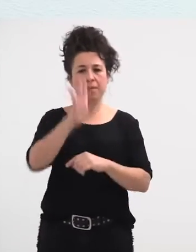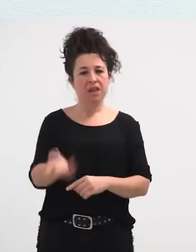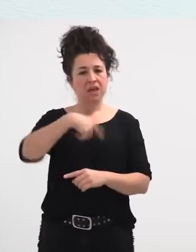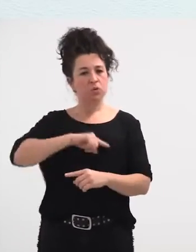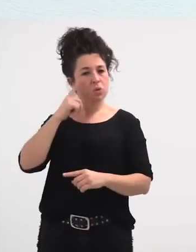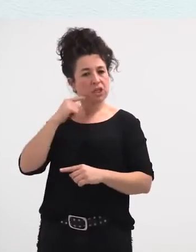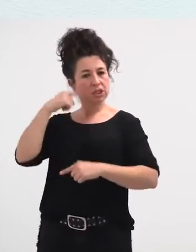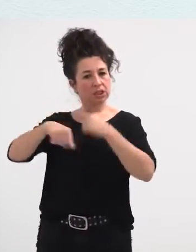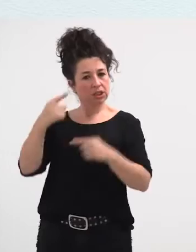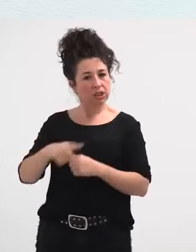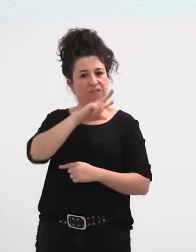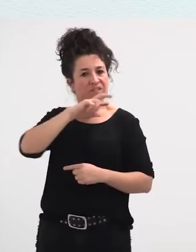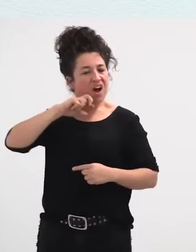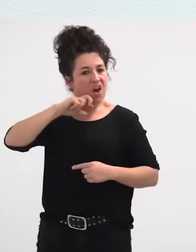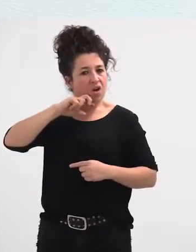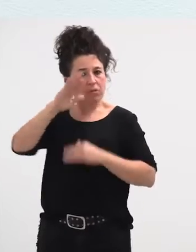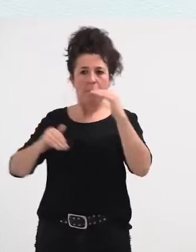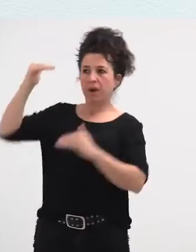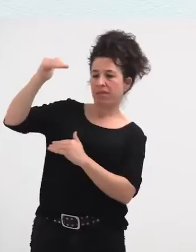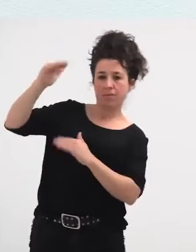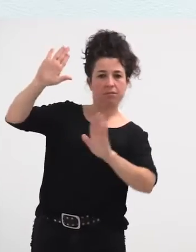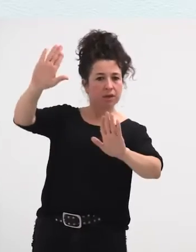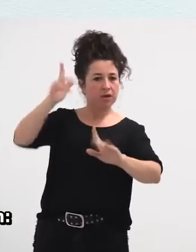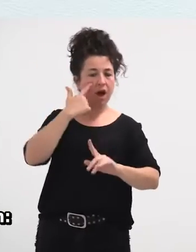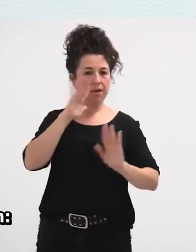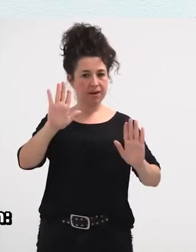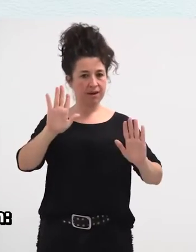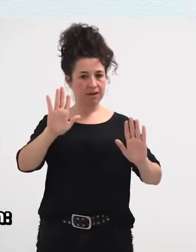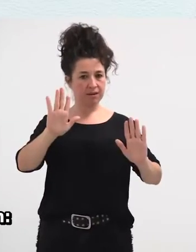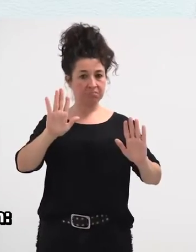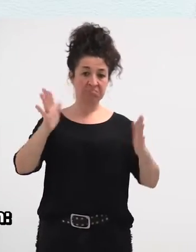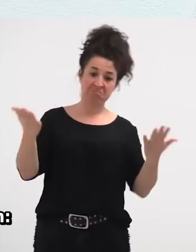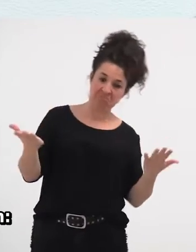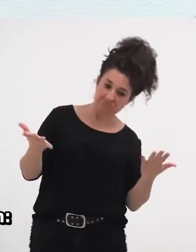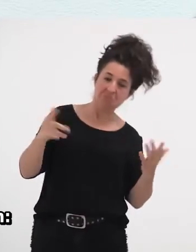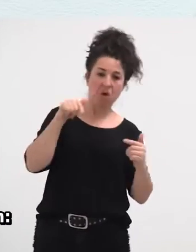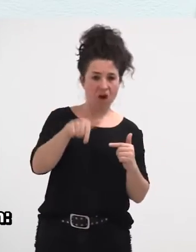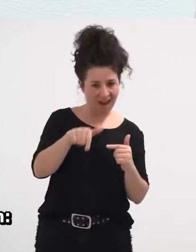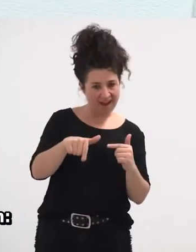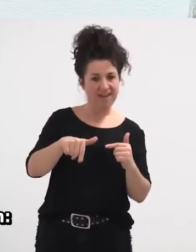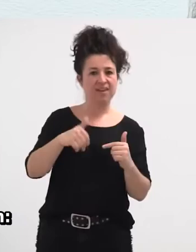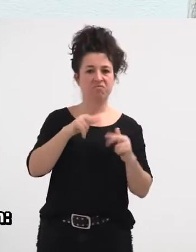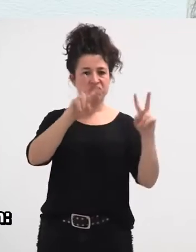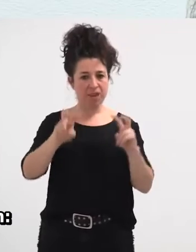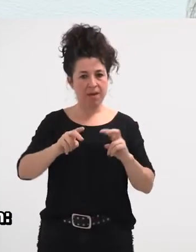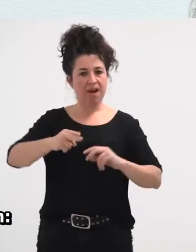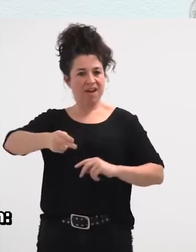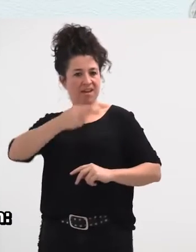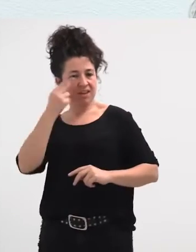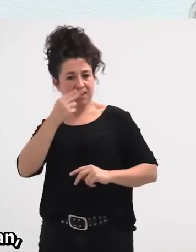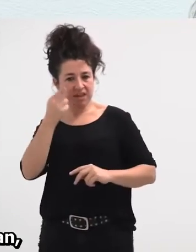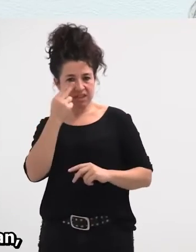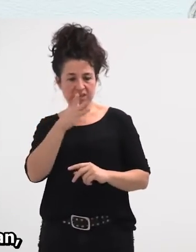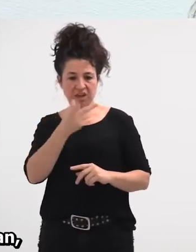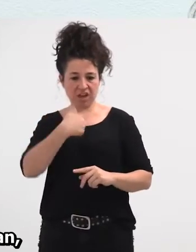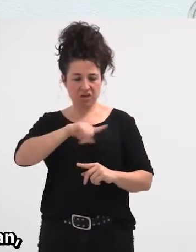gauza sakratu hauek, gainetik daudela bainan, ez duen, ere ustez, oso pototxo, interesgarria dago hemen, gure aurkako indarkeria